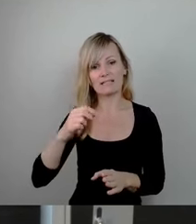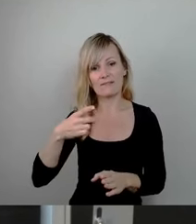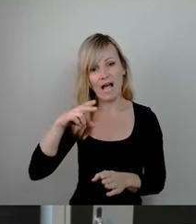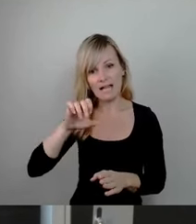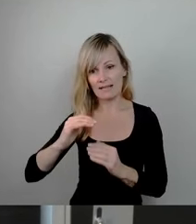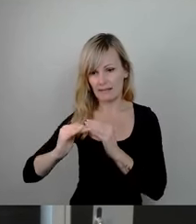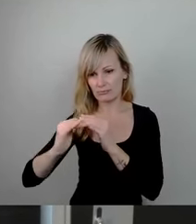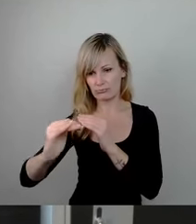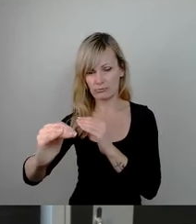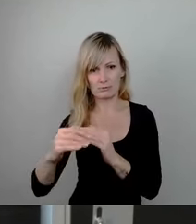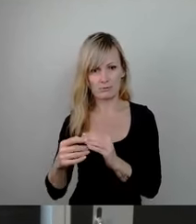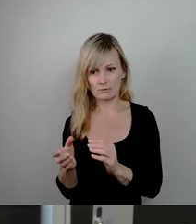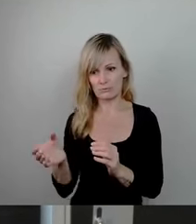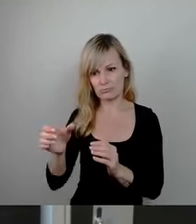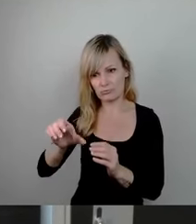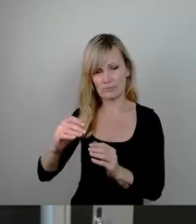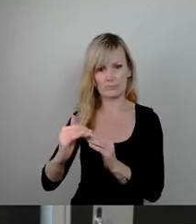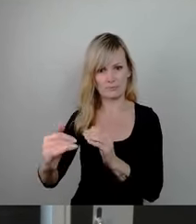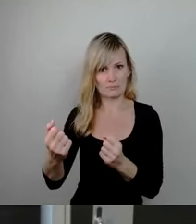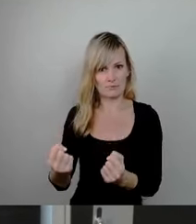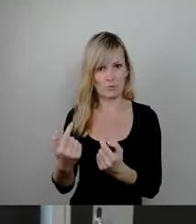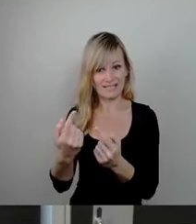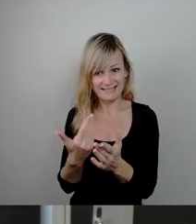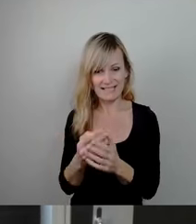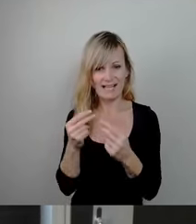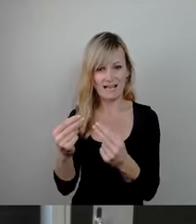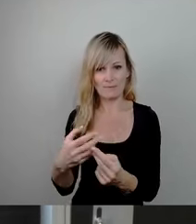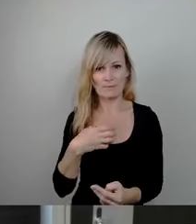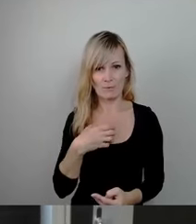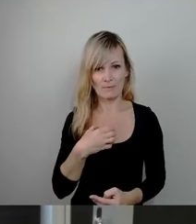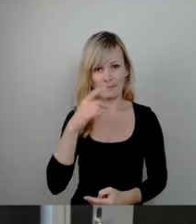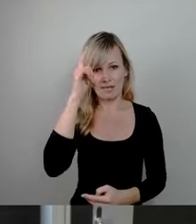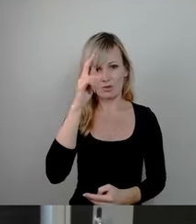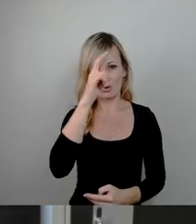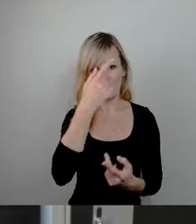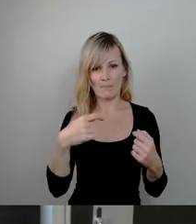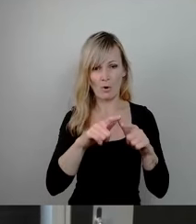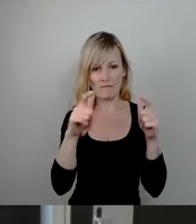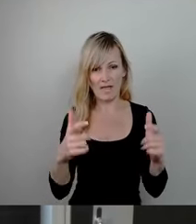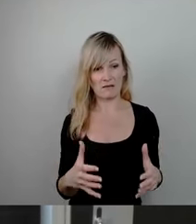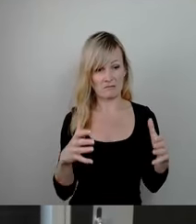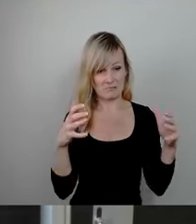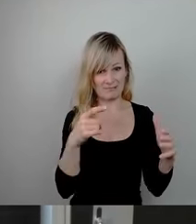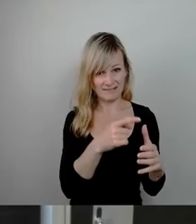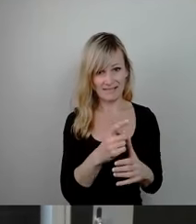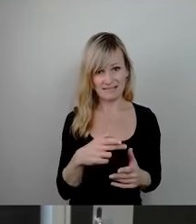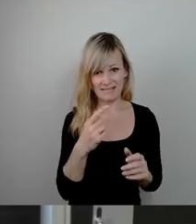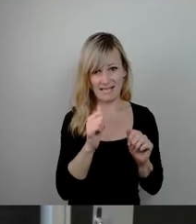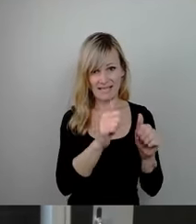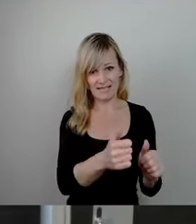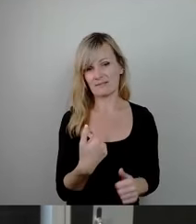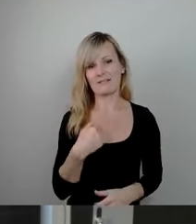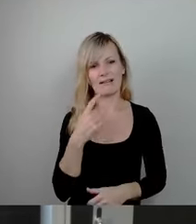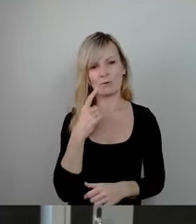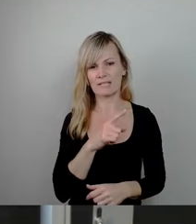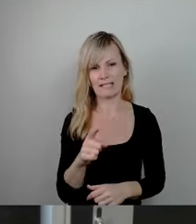Ende die Antwort auf, ich sag mal so, die Probleme bei großen Ingenieurbauwerken ist, da würde ich auch mal ein großes Fragezeichen dran machen. Und ich will